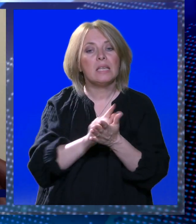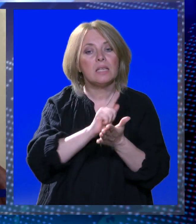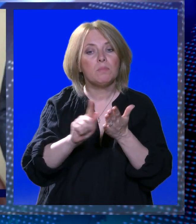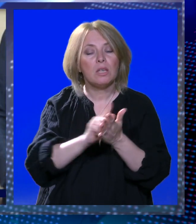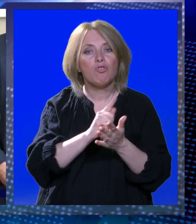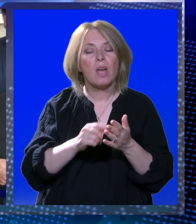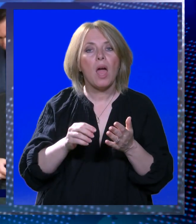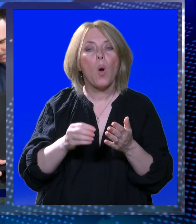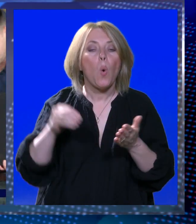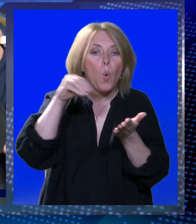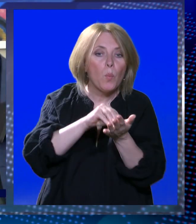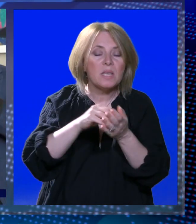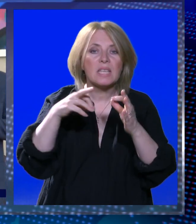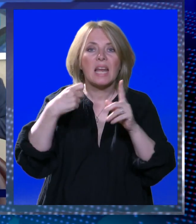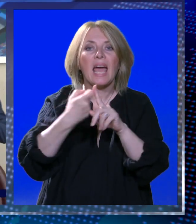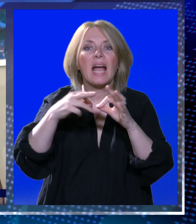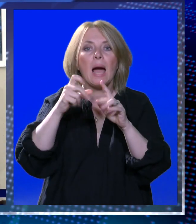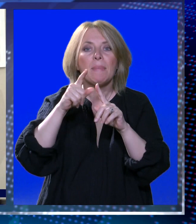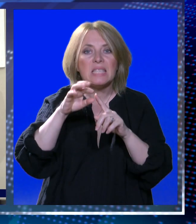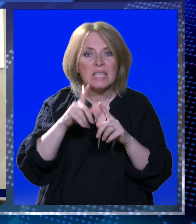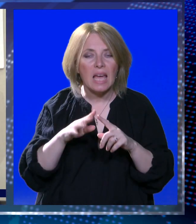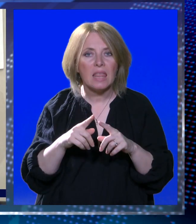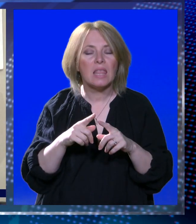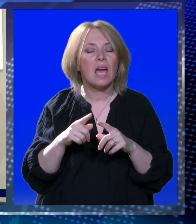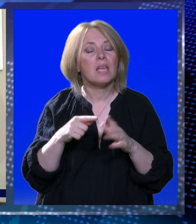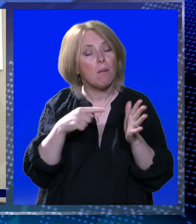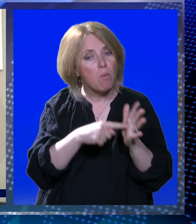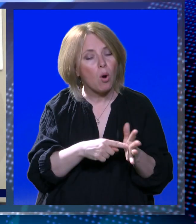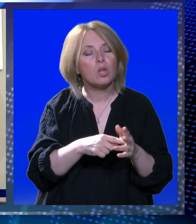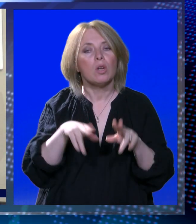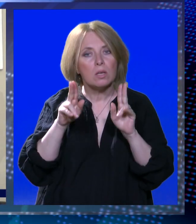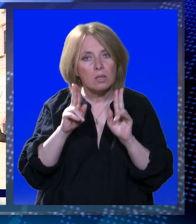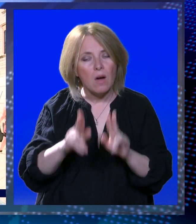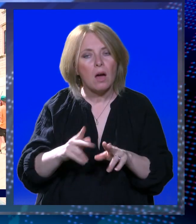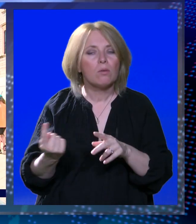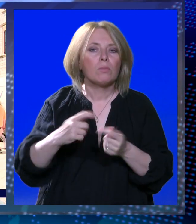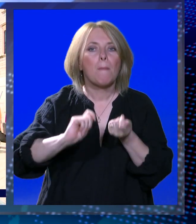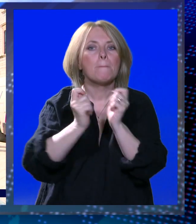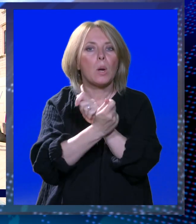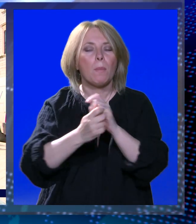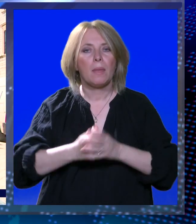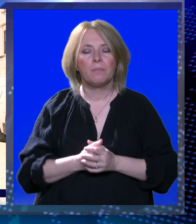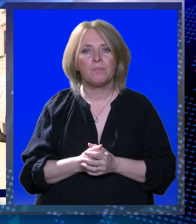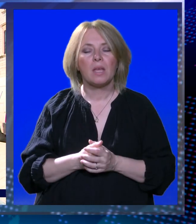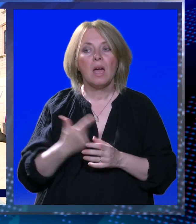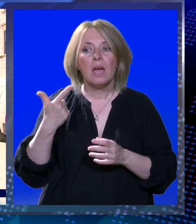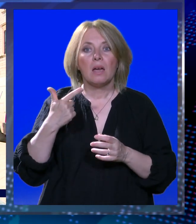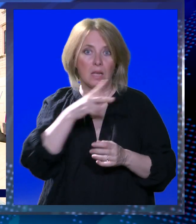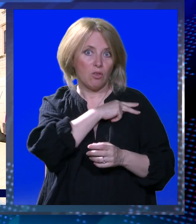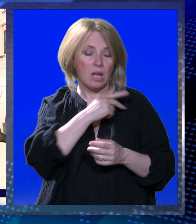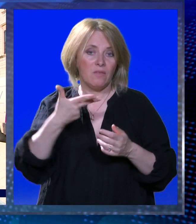izbriše upisane kapacitete i pokaže da izmjene nisu samo kozmetičke. S toga, evo, gradonačelniče, 2015.